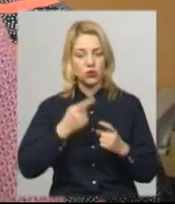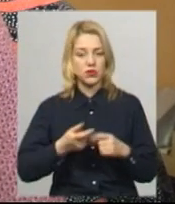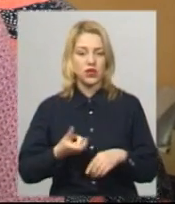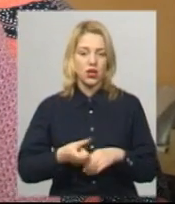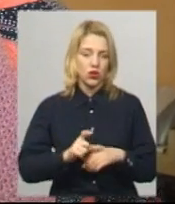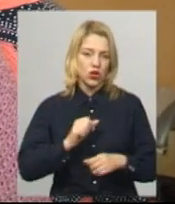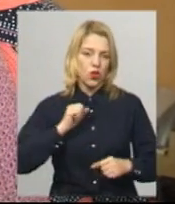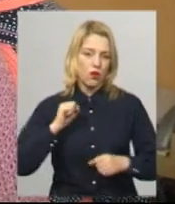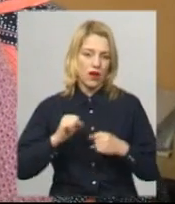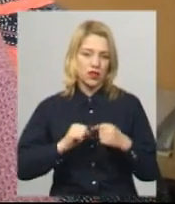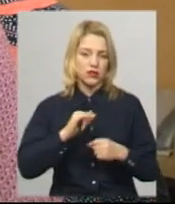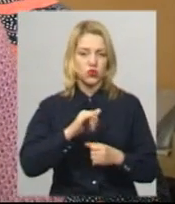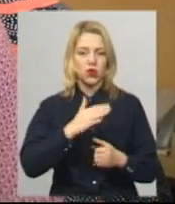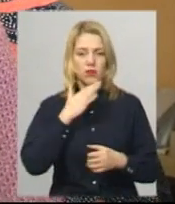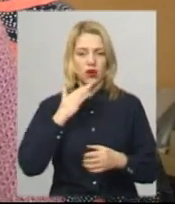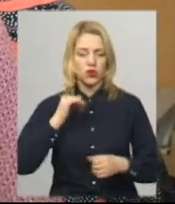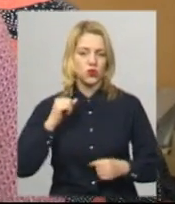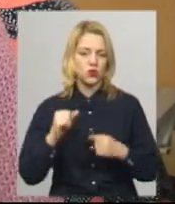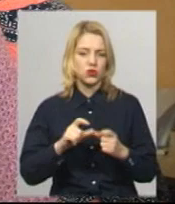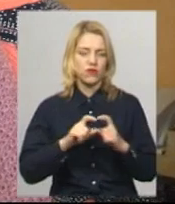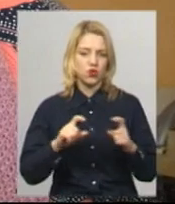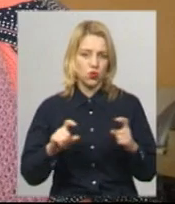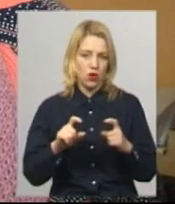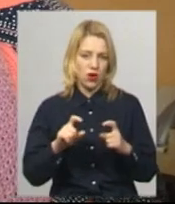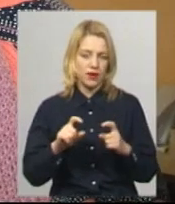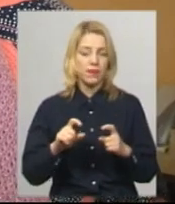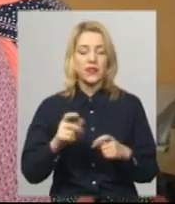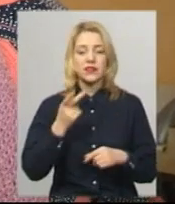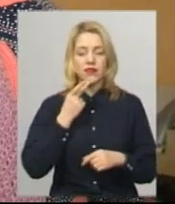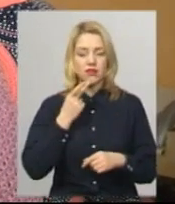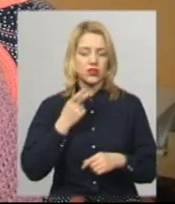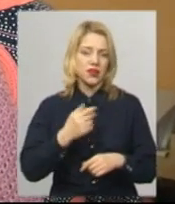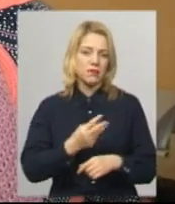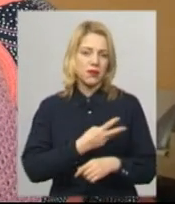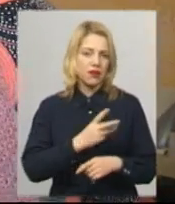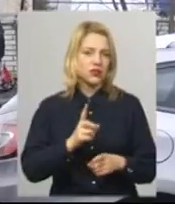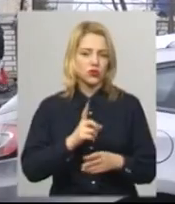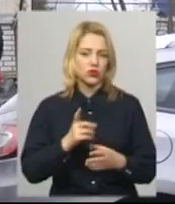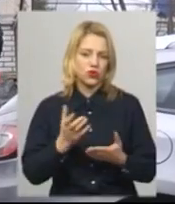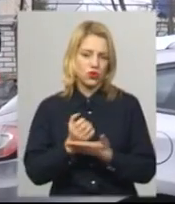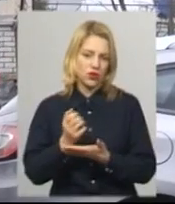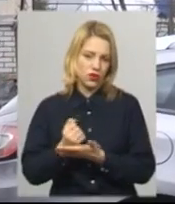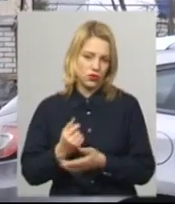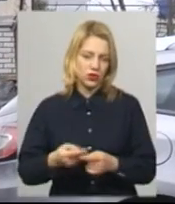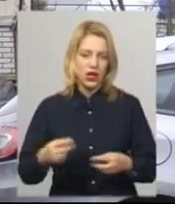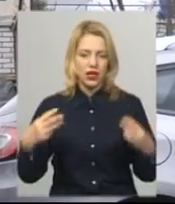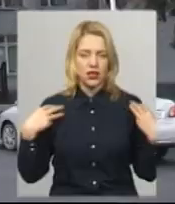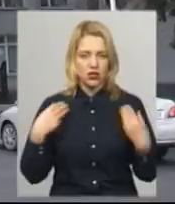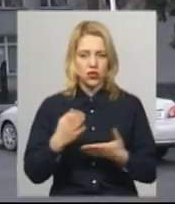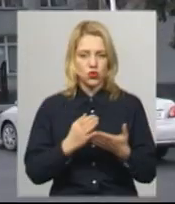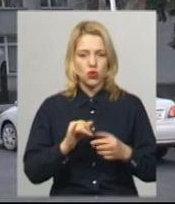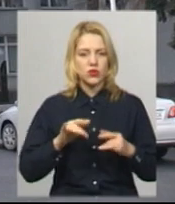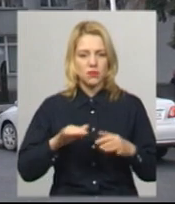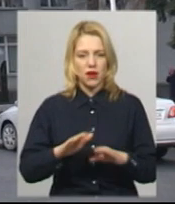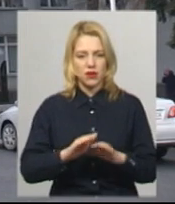дуже товариський, в нього дуже багато друзів в школі, завжди прагне чогось досягнути. Начальник служби у справи дітей